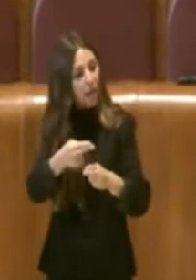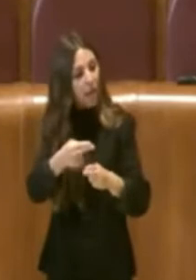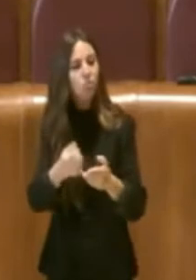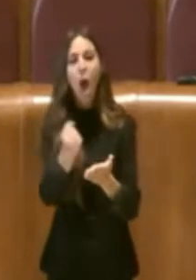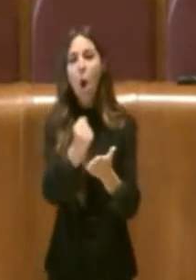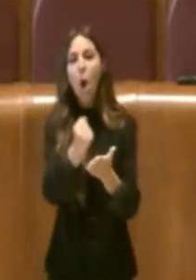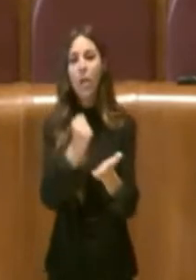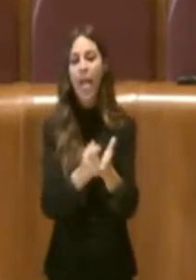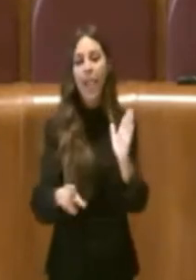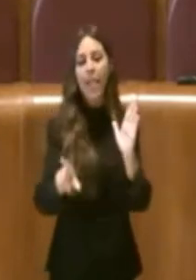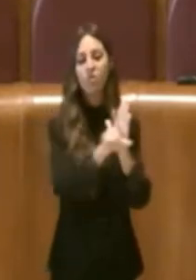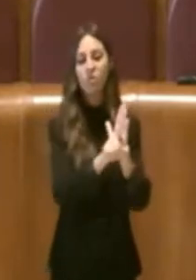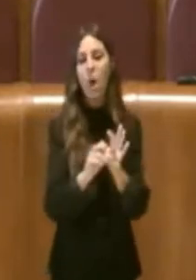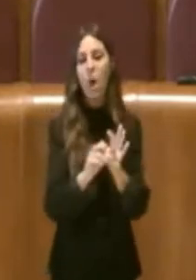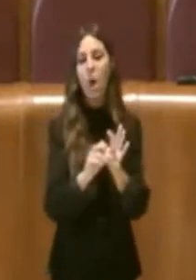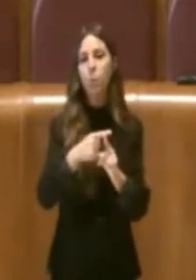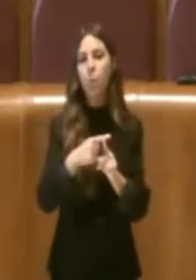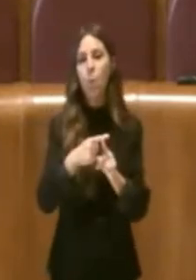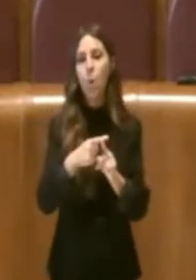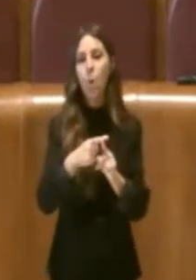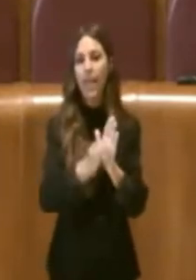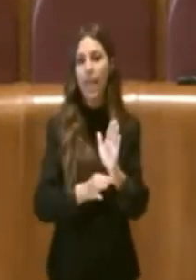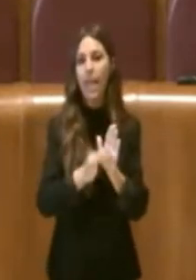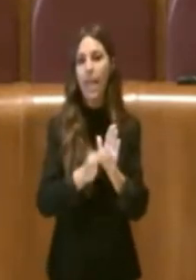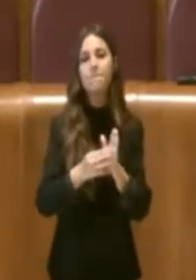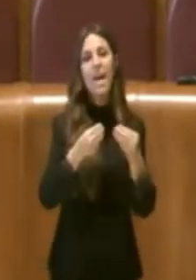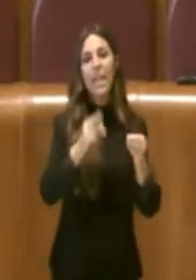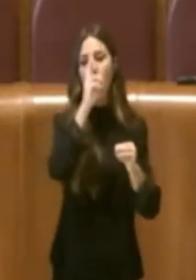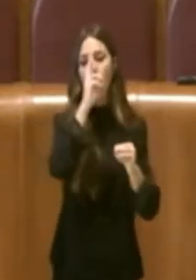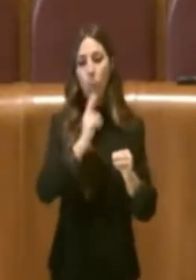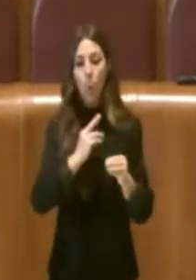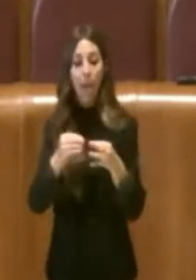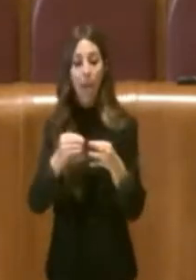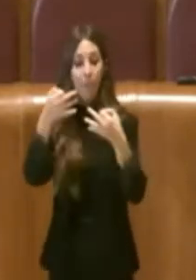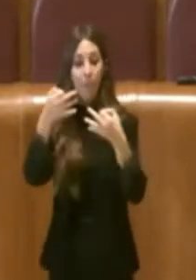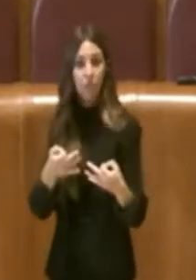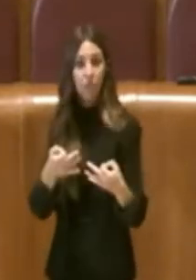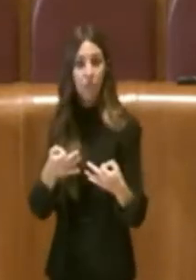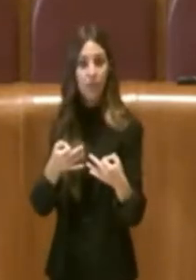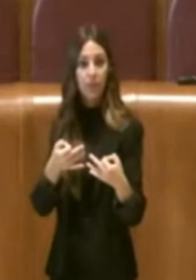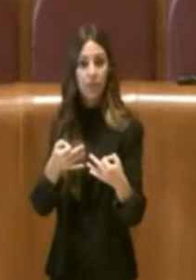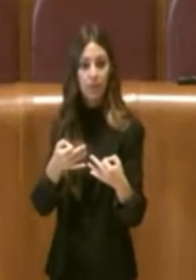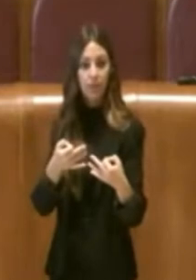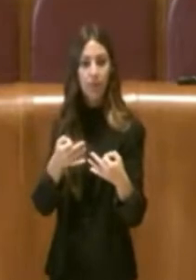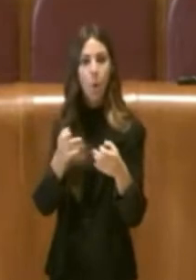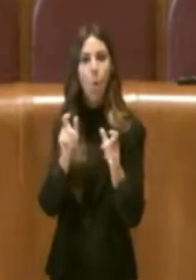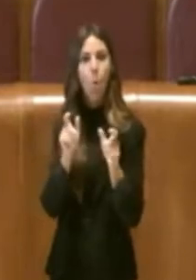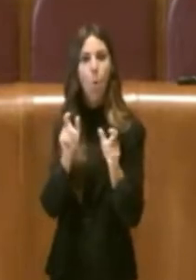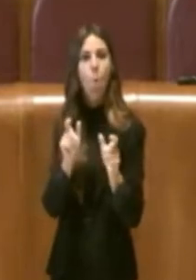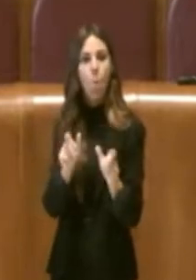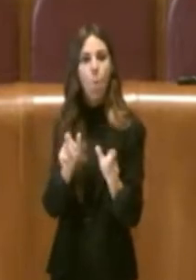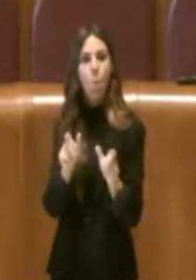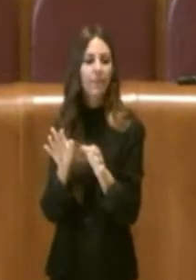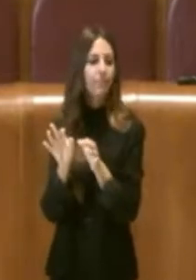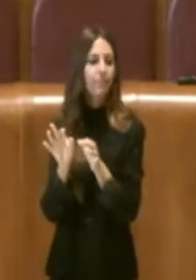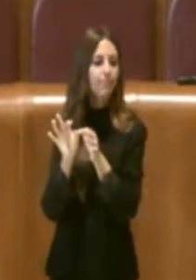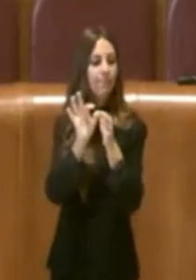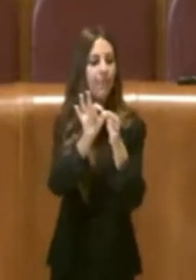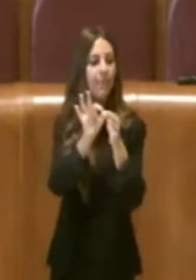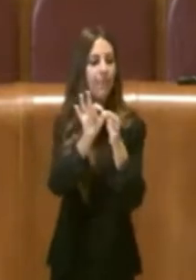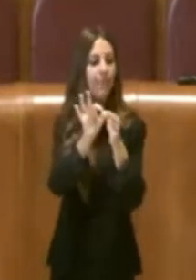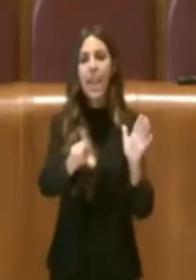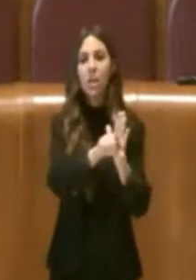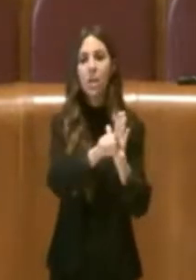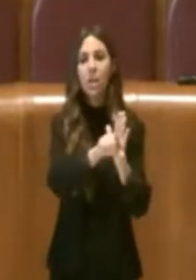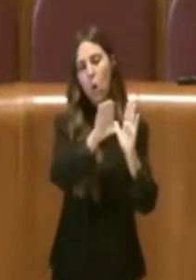legislativa e regolamentare per materie e funzioni precise. Ovviamente rinviando poi una legge costituzionale o